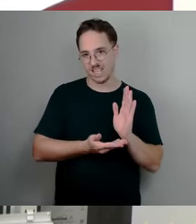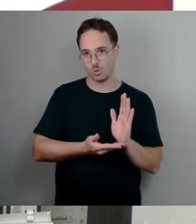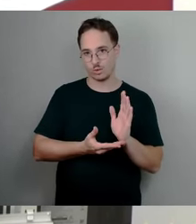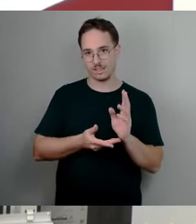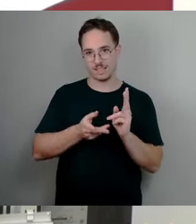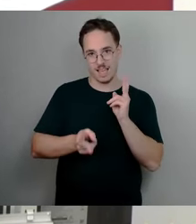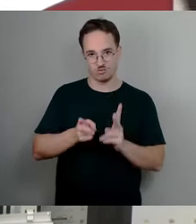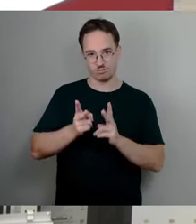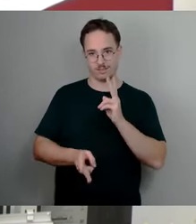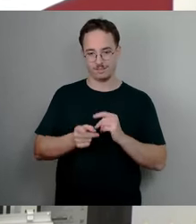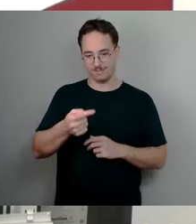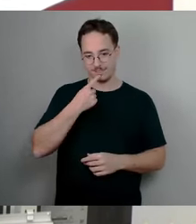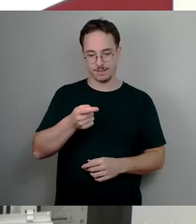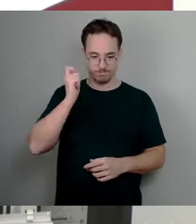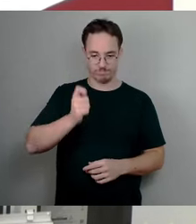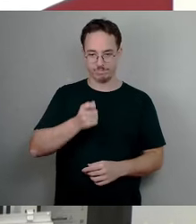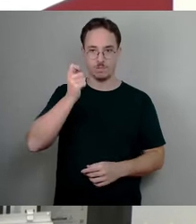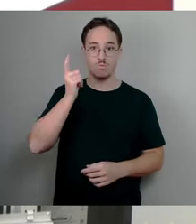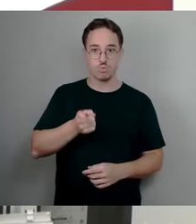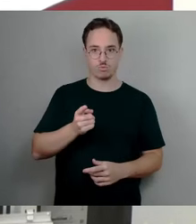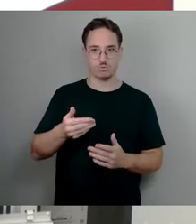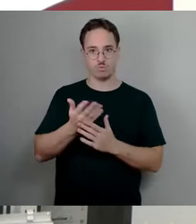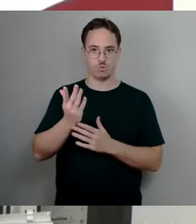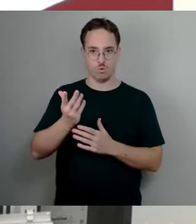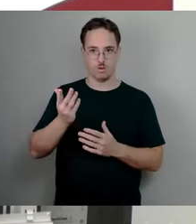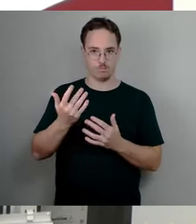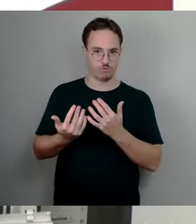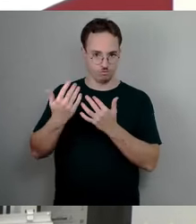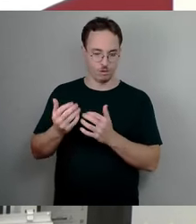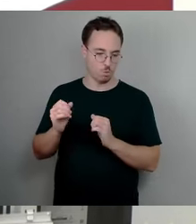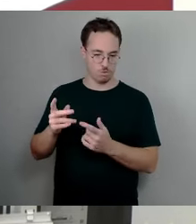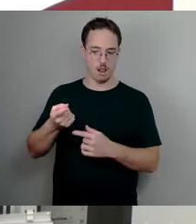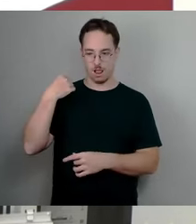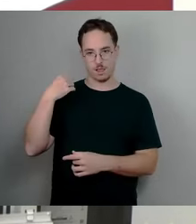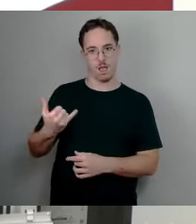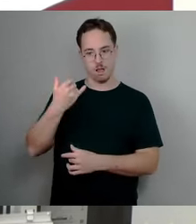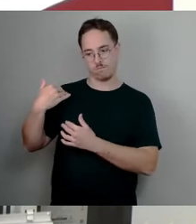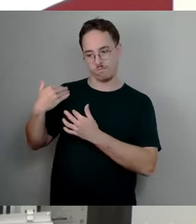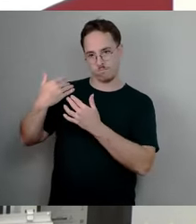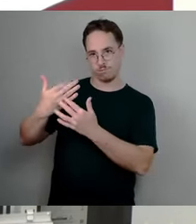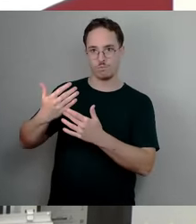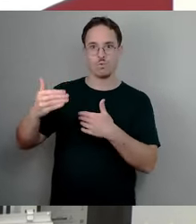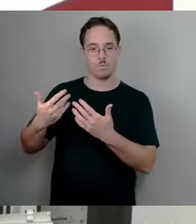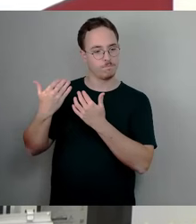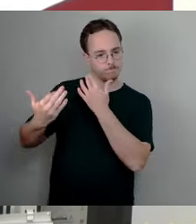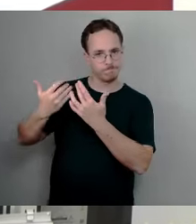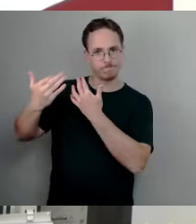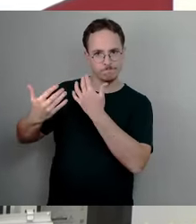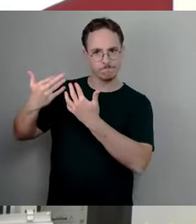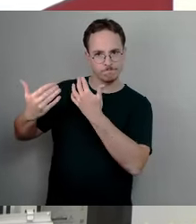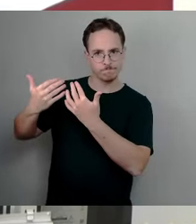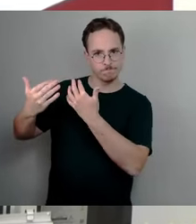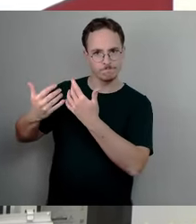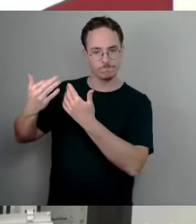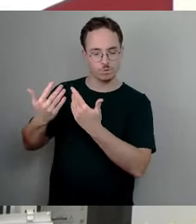Jahren stattgefunden. Und was die Stadt jetzt machen kann, ist quasi an der Stellschraube drehen, wie hoch